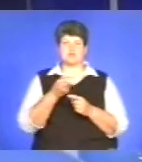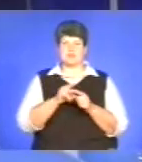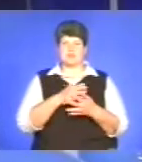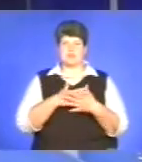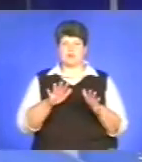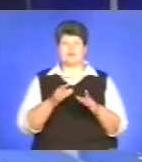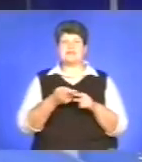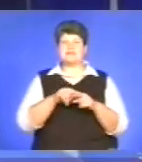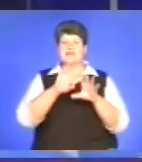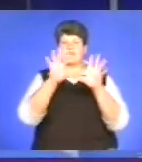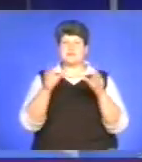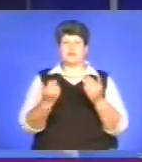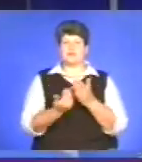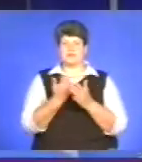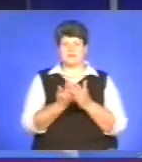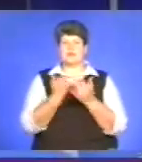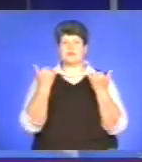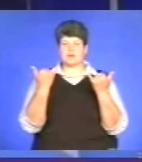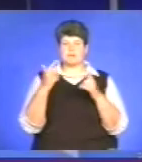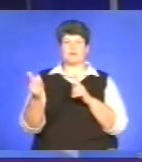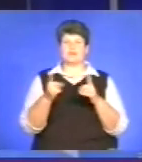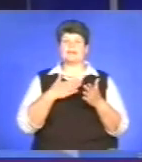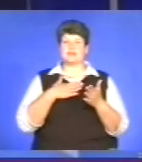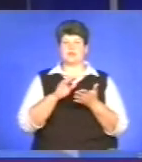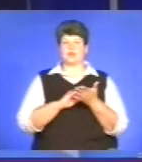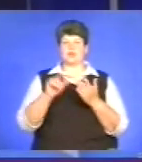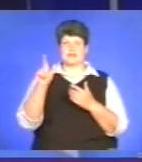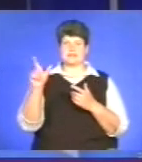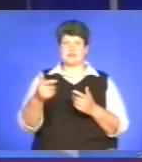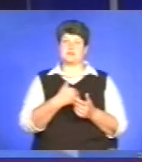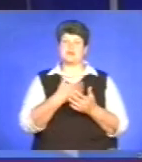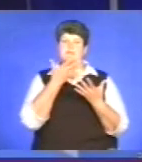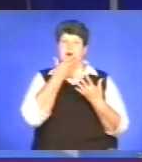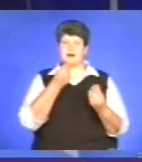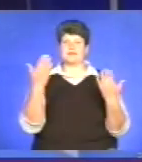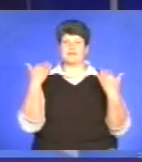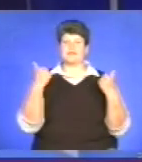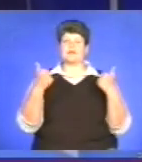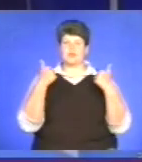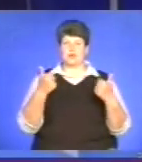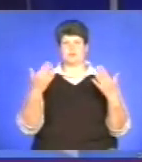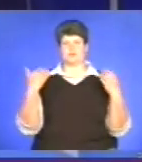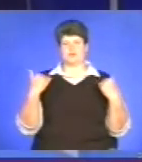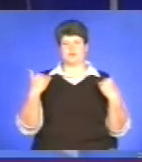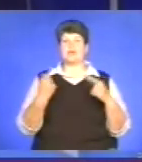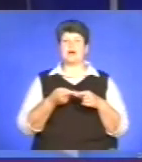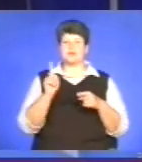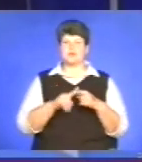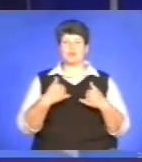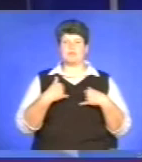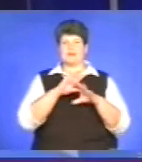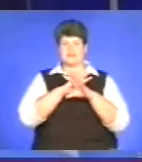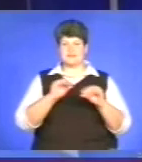Це всі новини, які на сьогодні підготували наші журналісти. Бажаю вам гарних вихідних і добре відпочити. А на цьому у мене все.